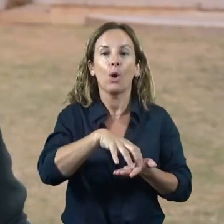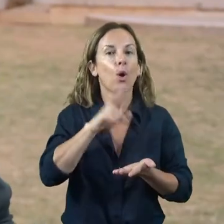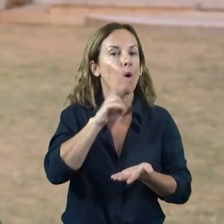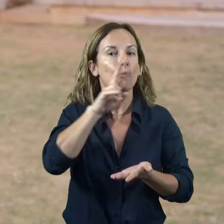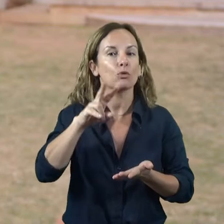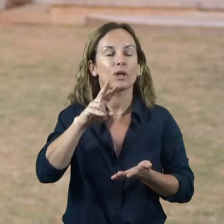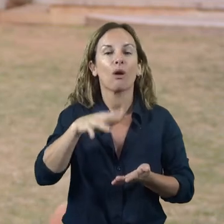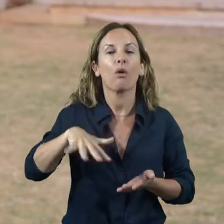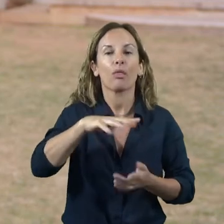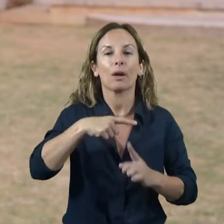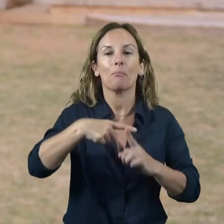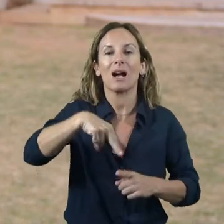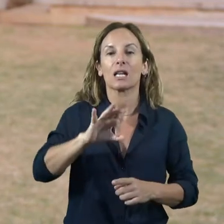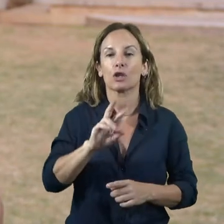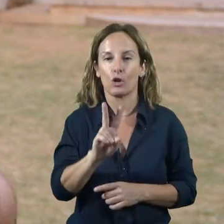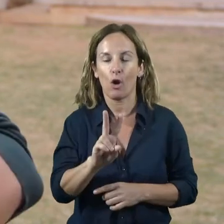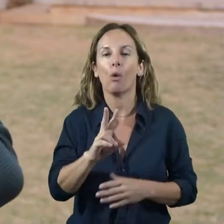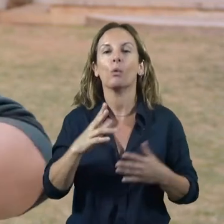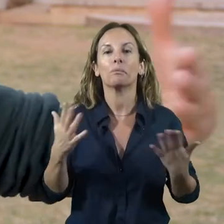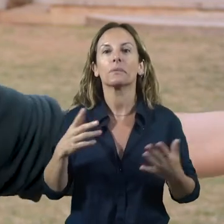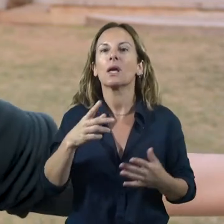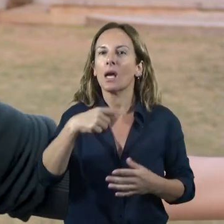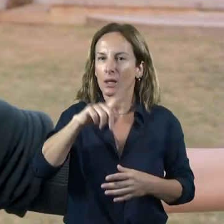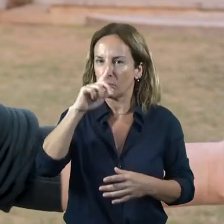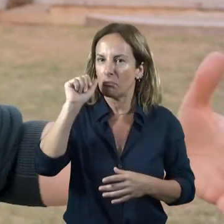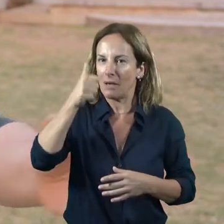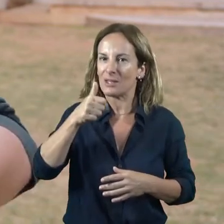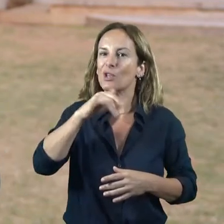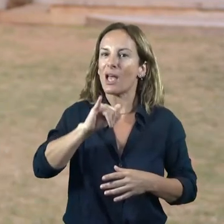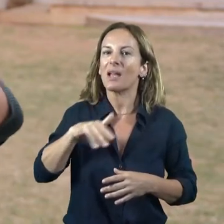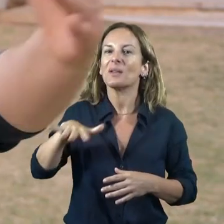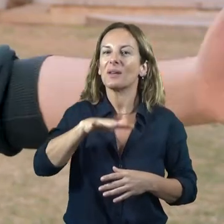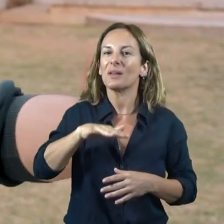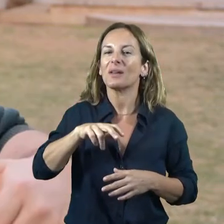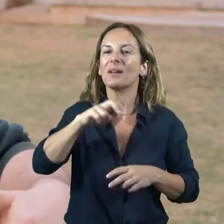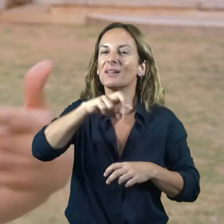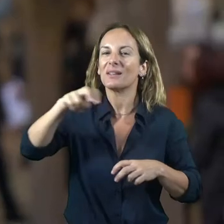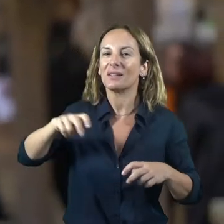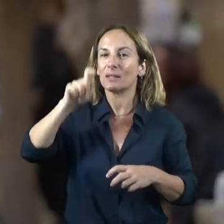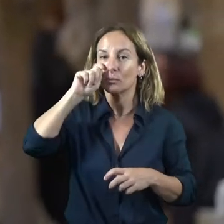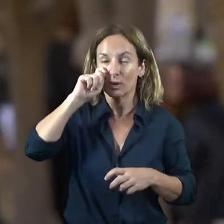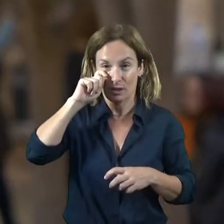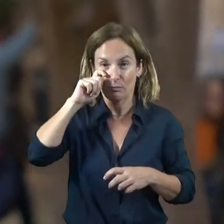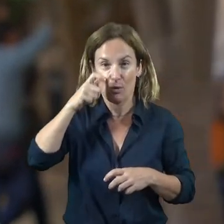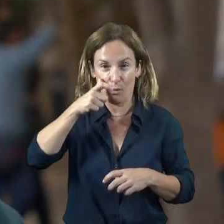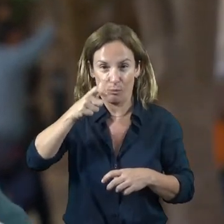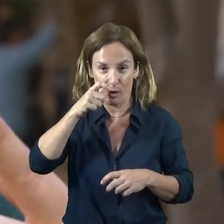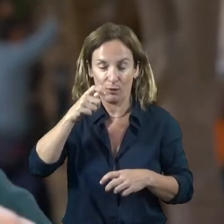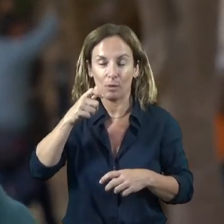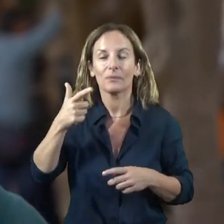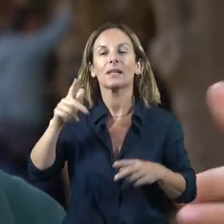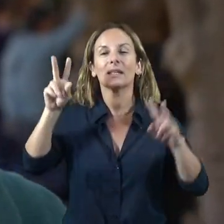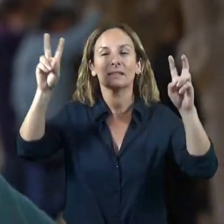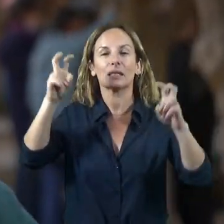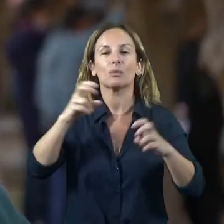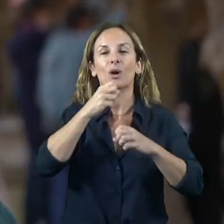del Masnou, uns quants anys que tenia un itinerari pel poble que estava en Masnou Terra de Mar. Un itinerari sembla que és, tu vas un lloc,